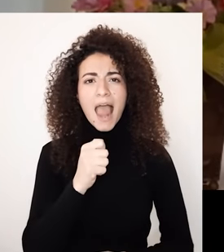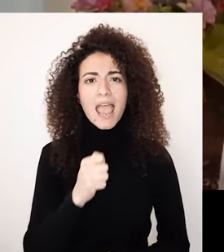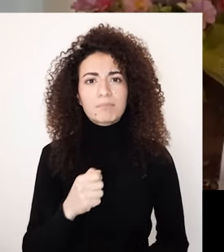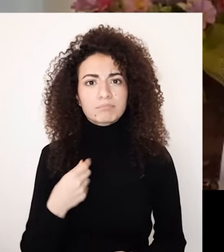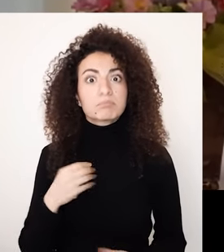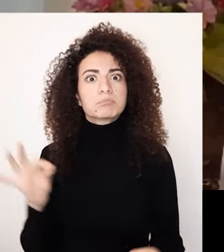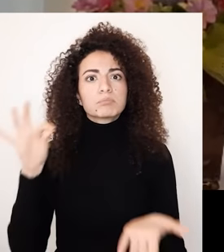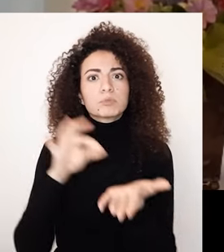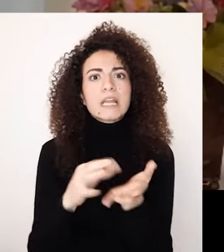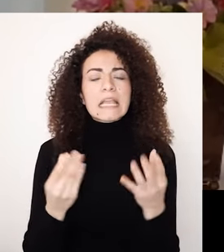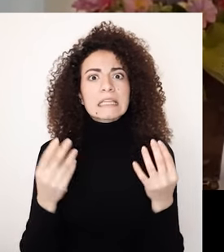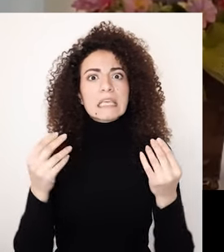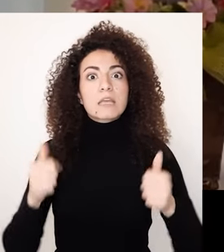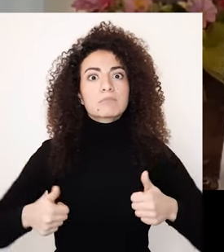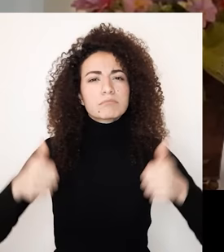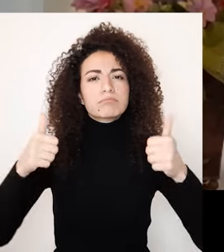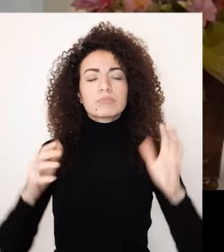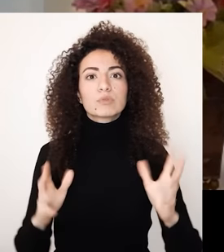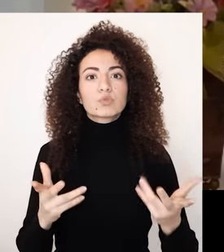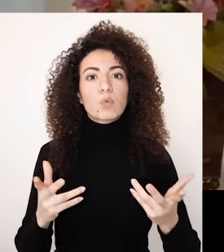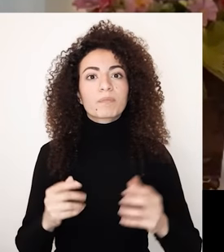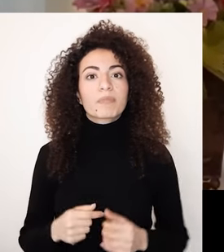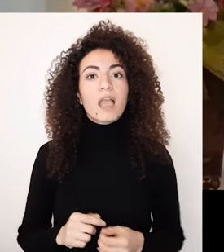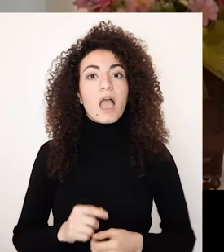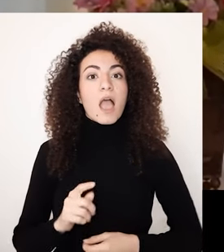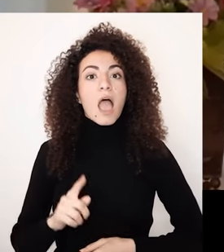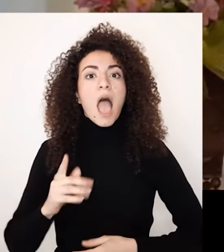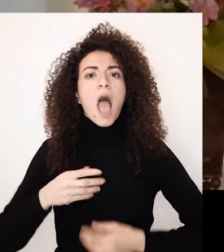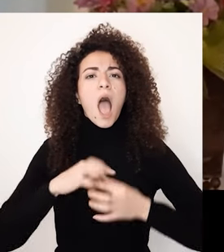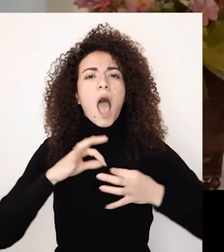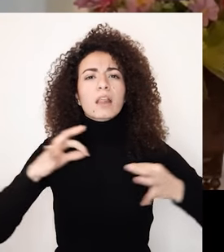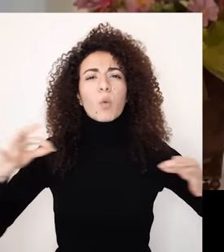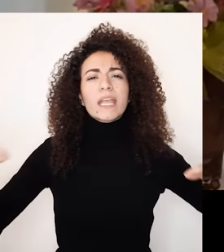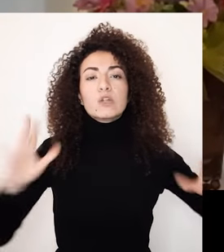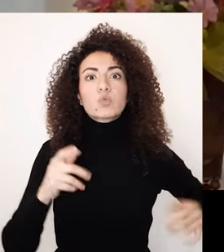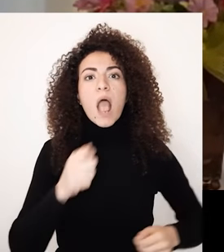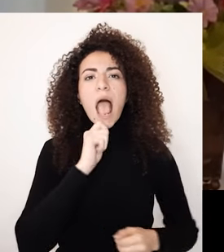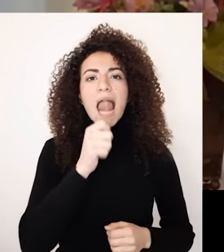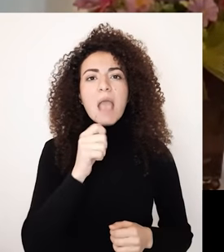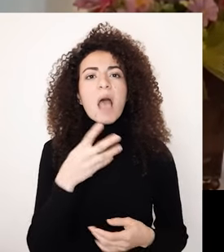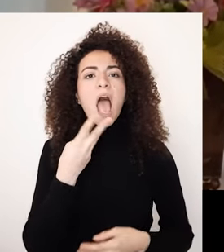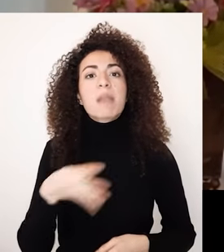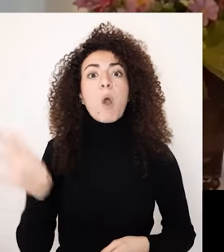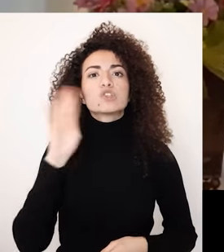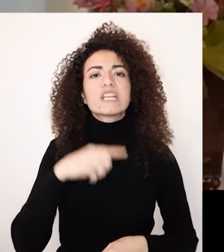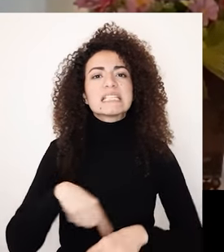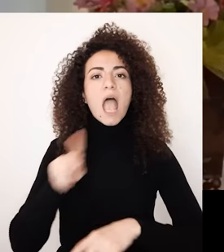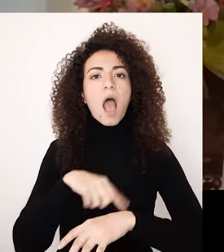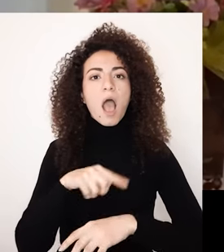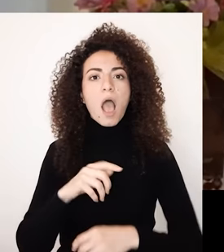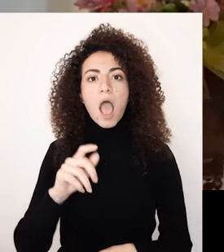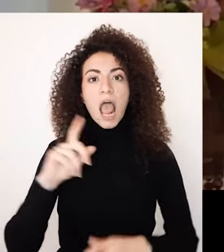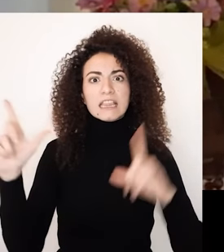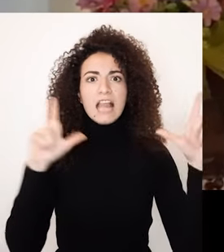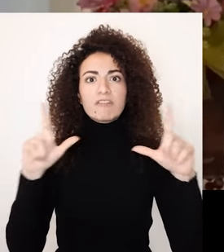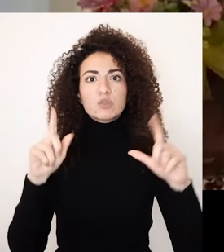كتير من الإنجازات وكان أهم دخولي موسوعة جينس للأرقام الإياسية بأطول بات تلفزيوني 24 ساعة على